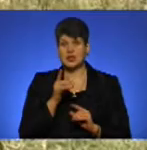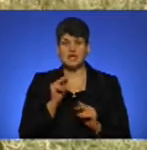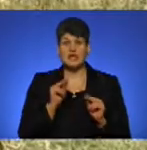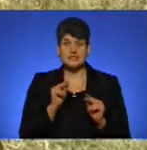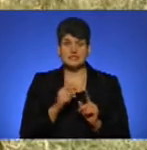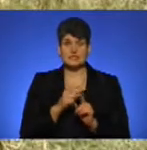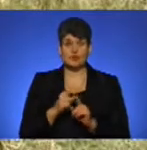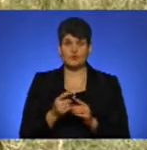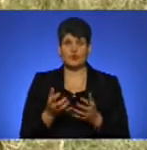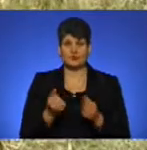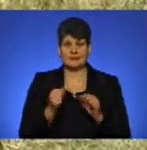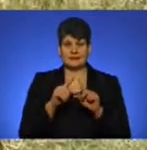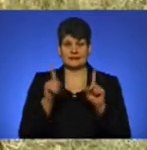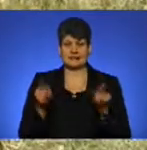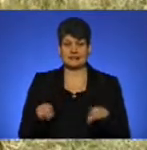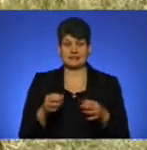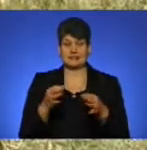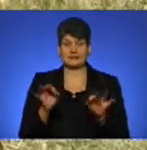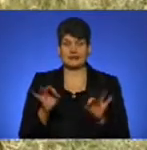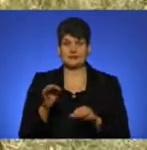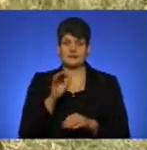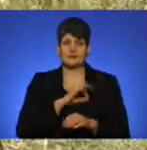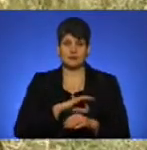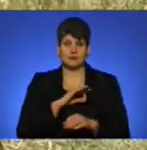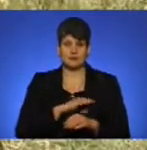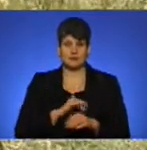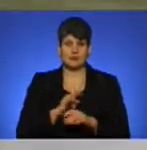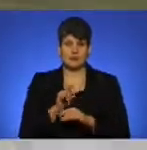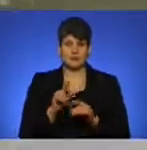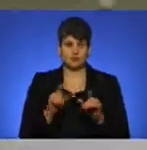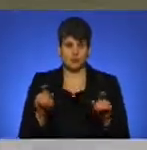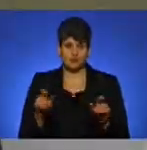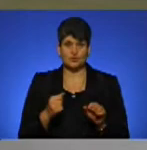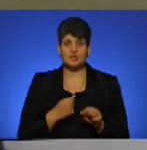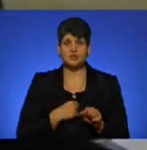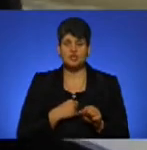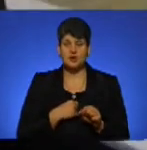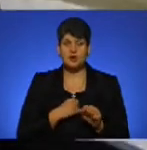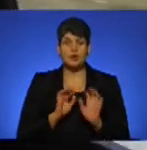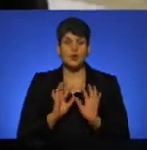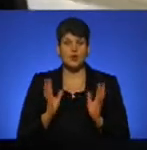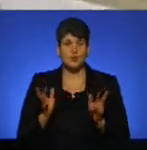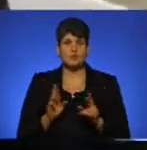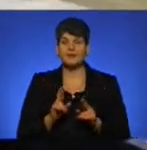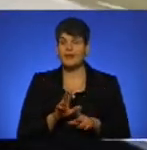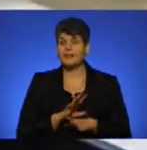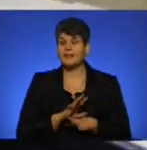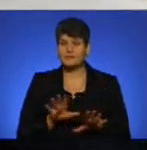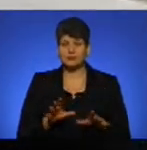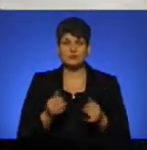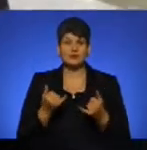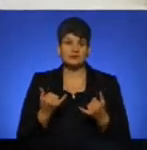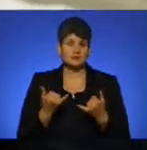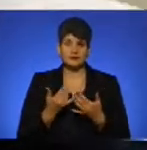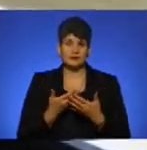отримали омрієний сертифікат на експлуатацію аеродрому. На жаль, огорожі як не було, так і немає донині.